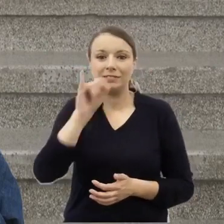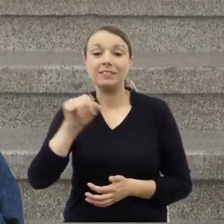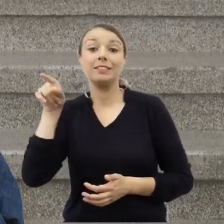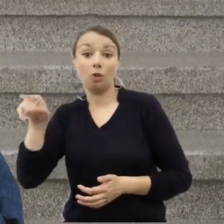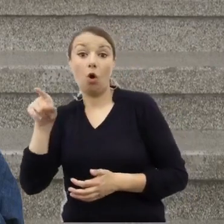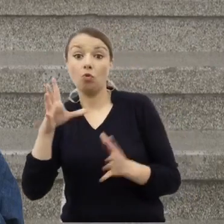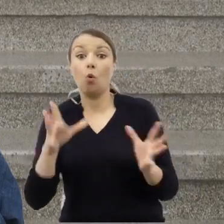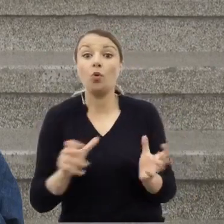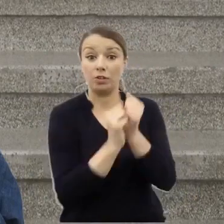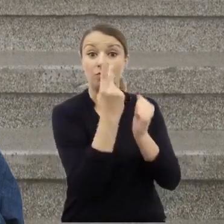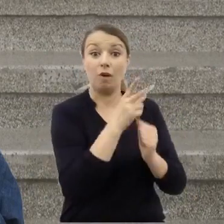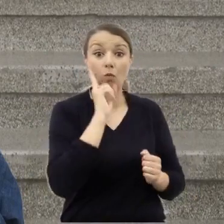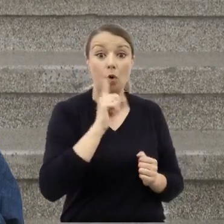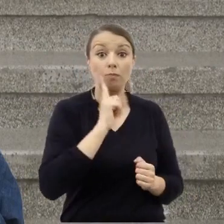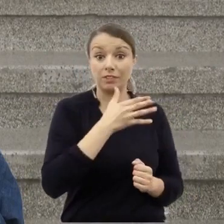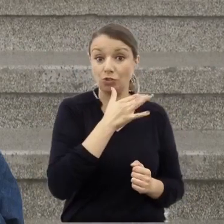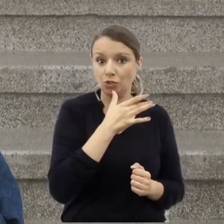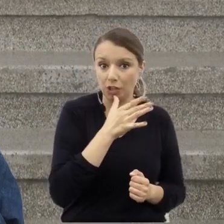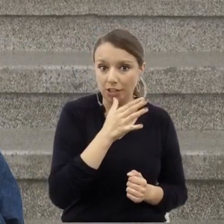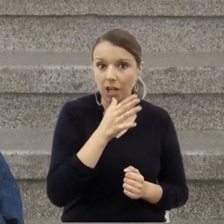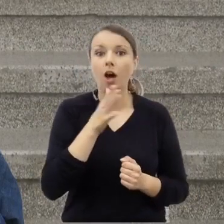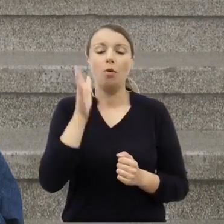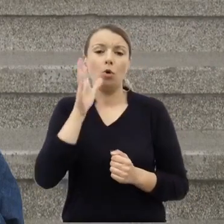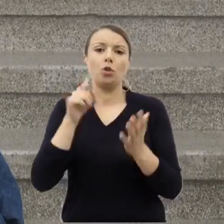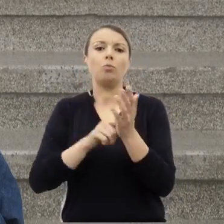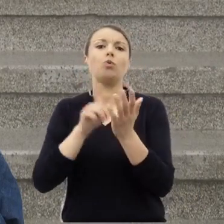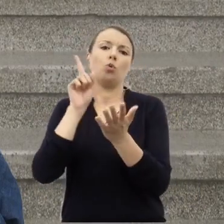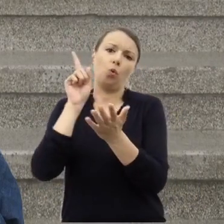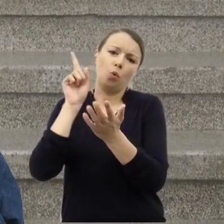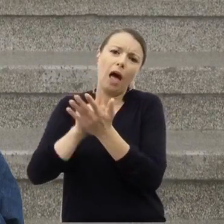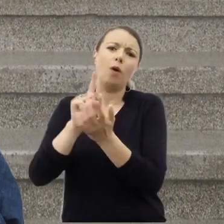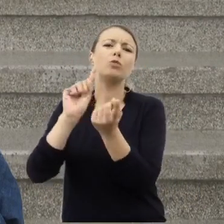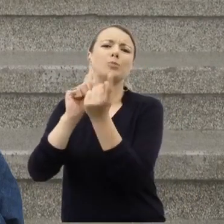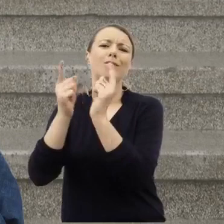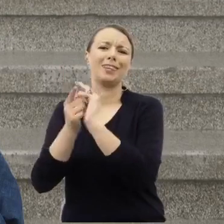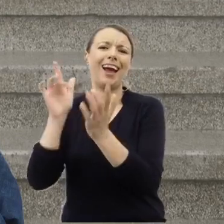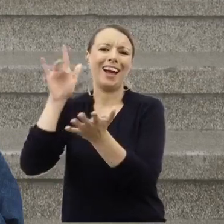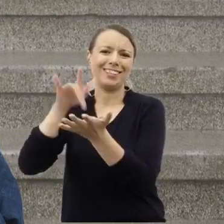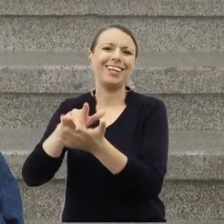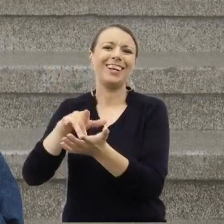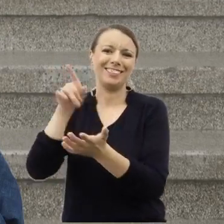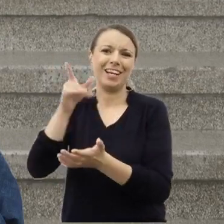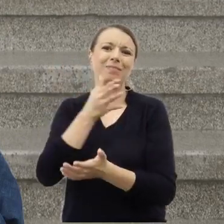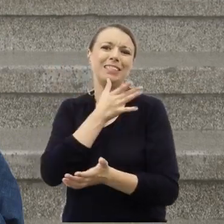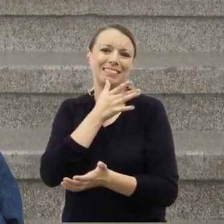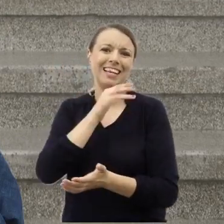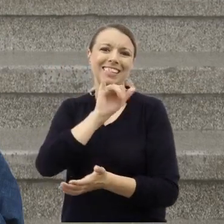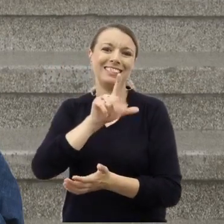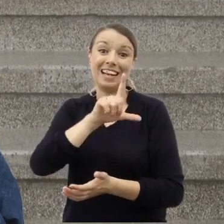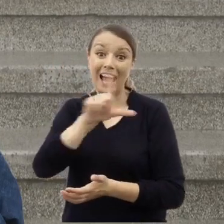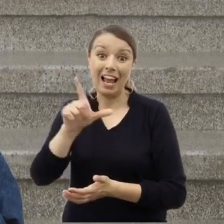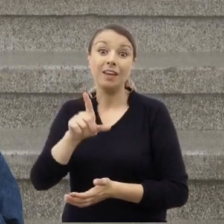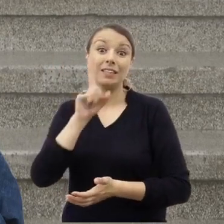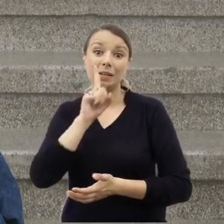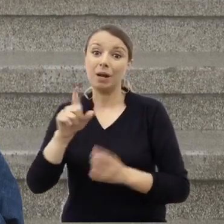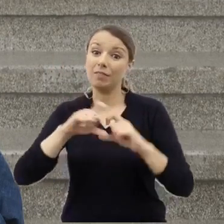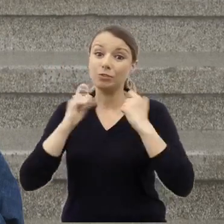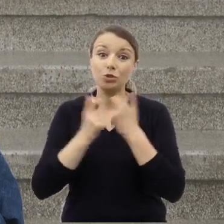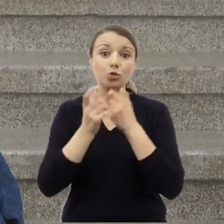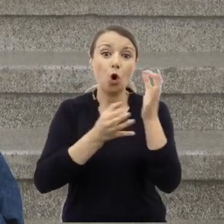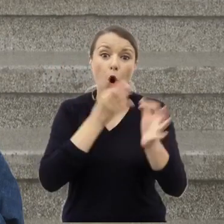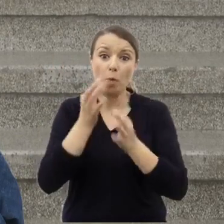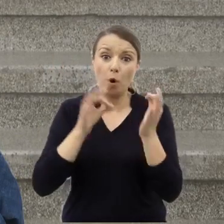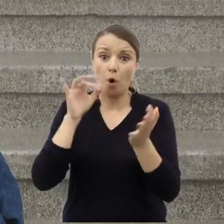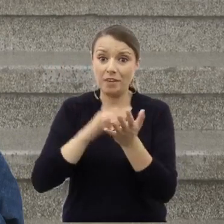w Izraelu. Więc nie wszystkie opowieści o Kielcach są opowieściami tak